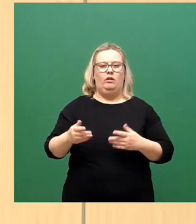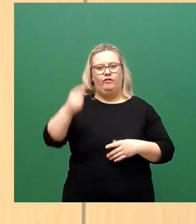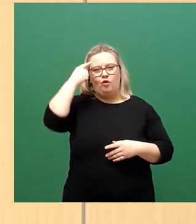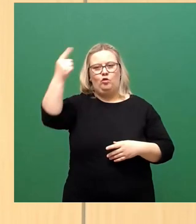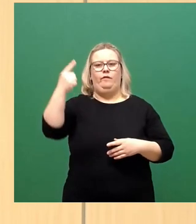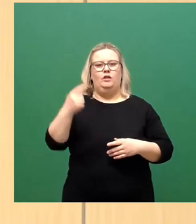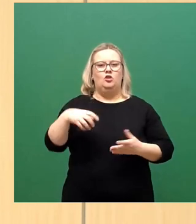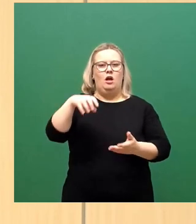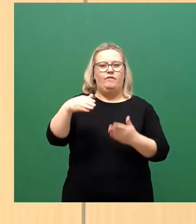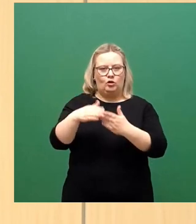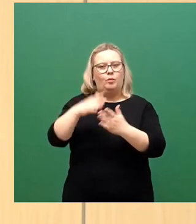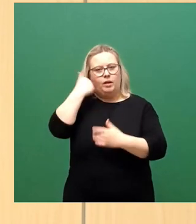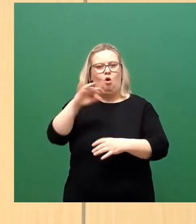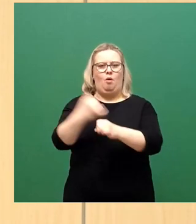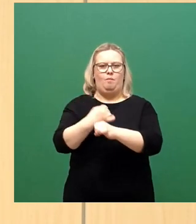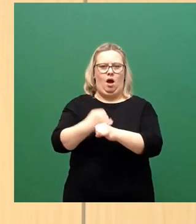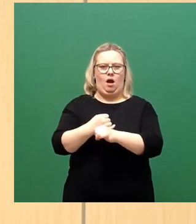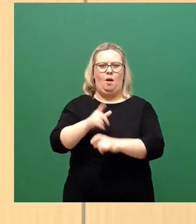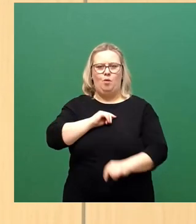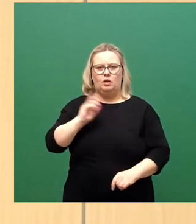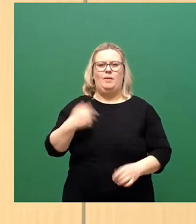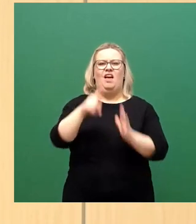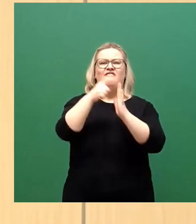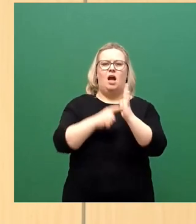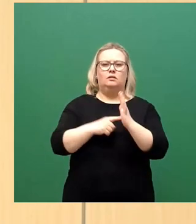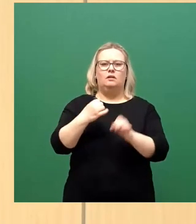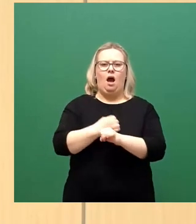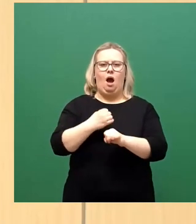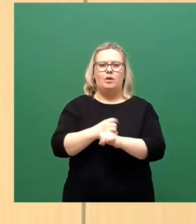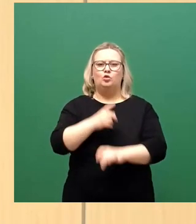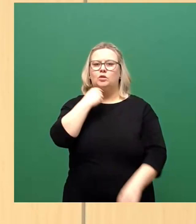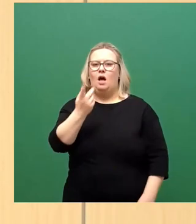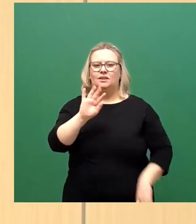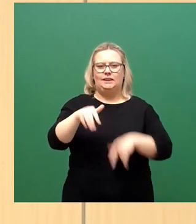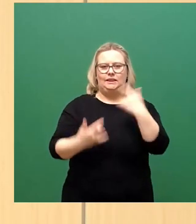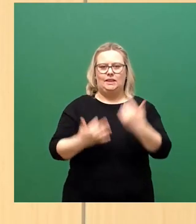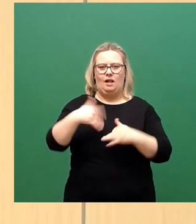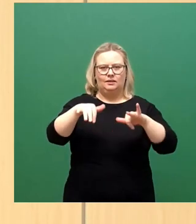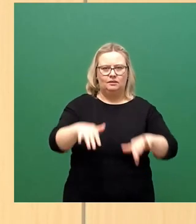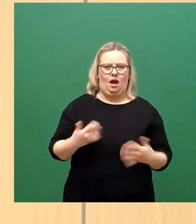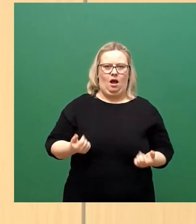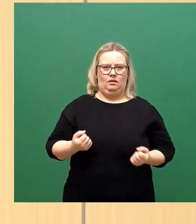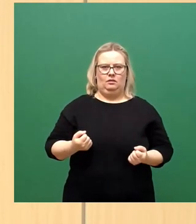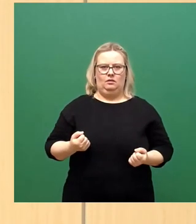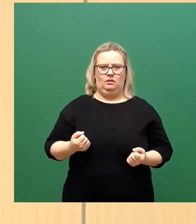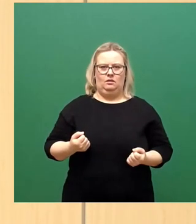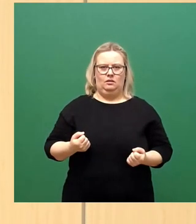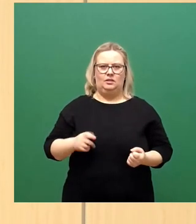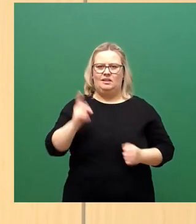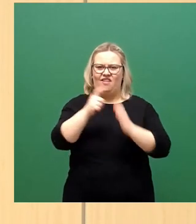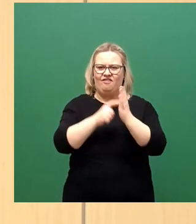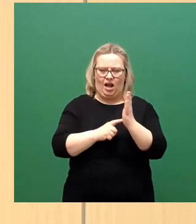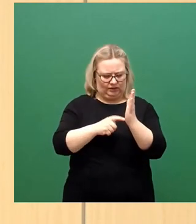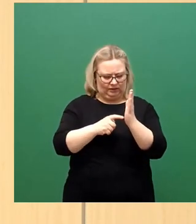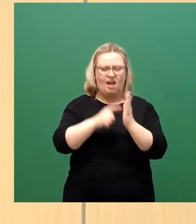tun Sie das. Aber arbeiten Sie bitte mit Fakten. Zu sagen, diese Zahlen sind da, das sind keine Fakten. Diese Fakten müssen unterlegt